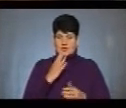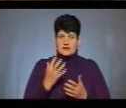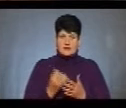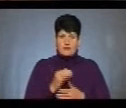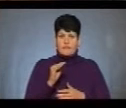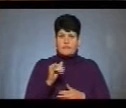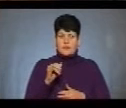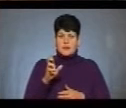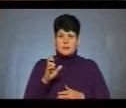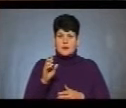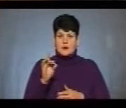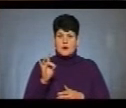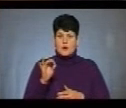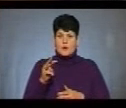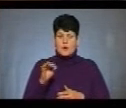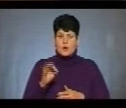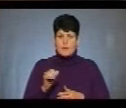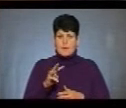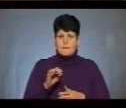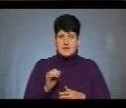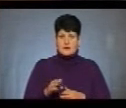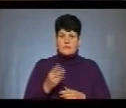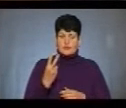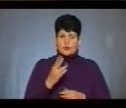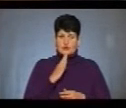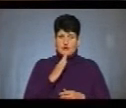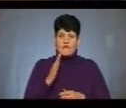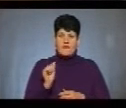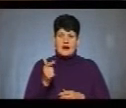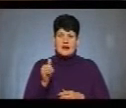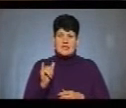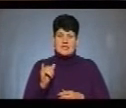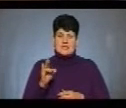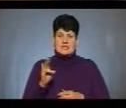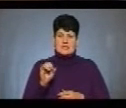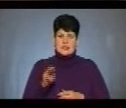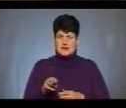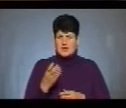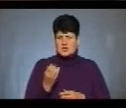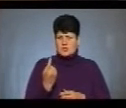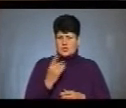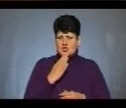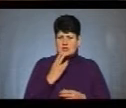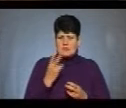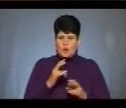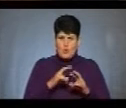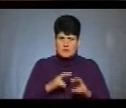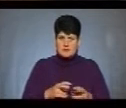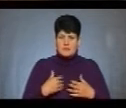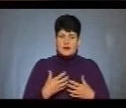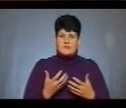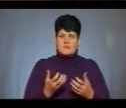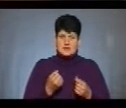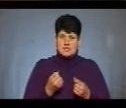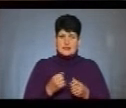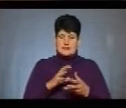фіброміуму матки, в двох жінок – вагеніт. Одній жінці необхідне було обстеження, і ми її взяли загальний